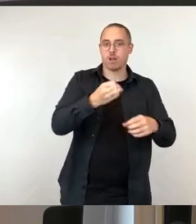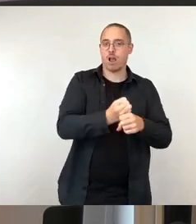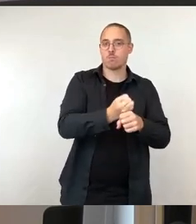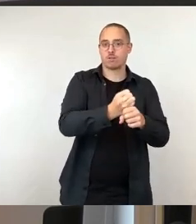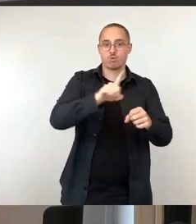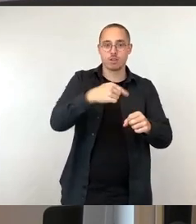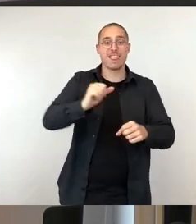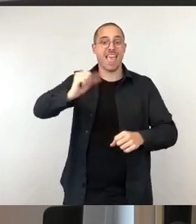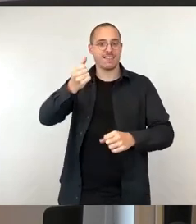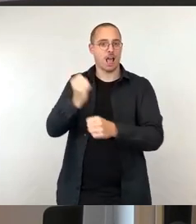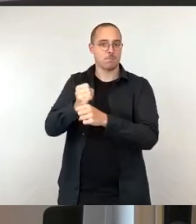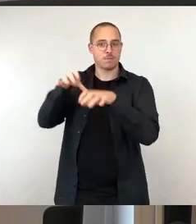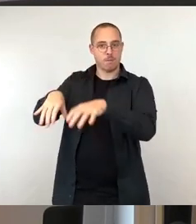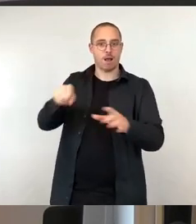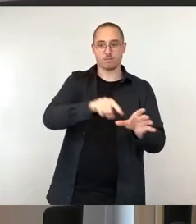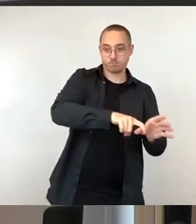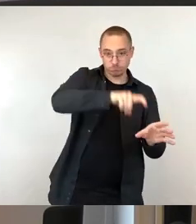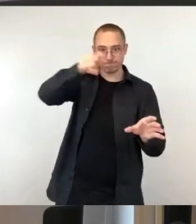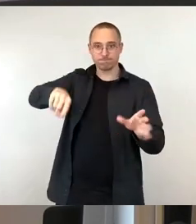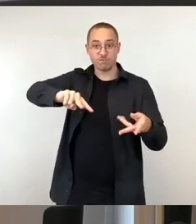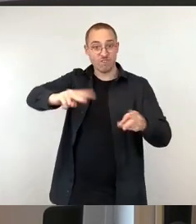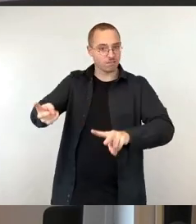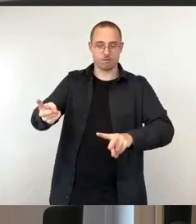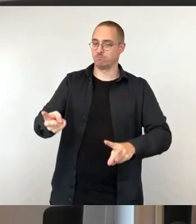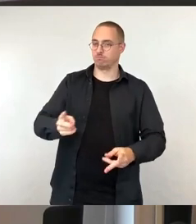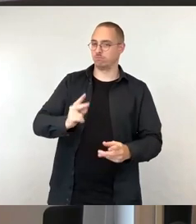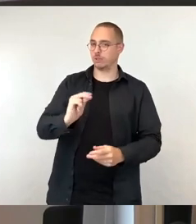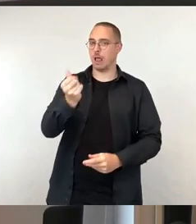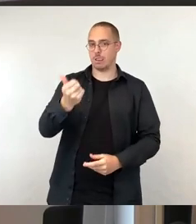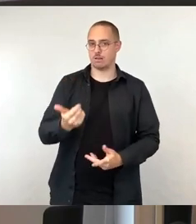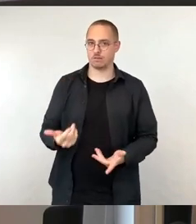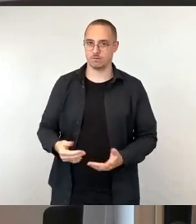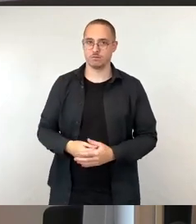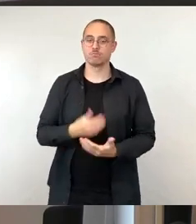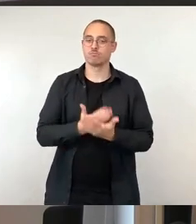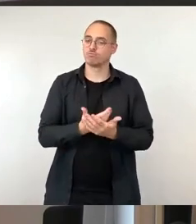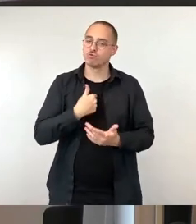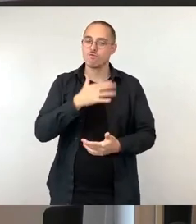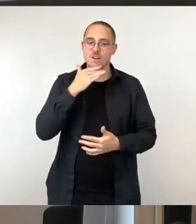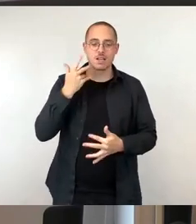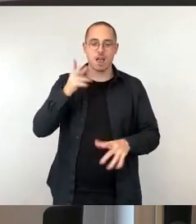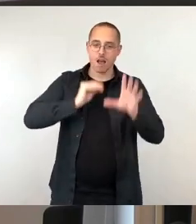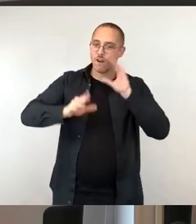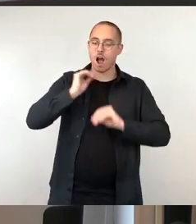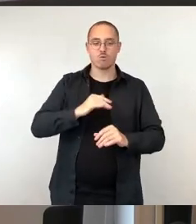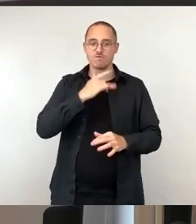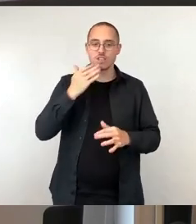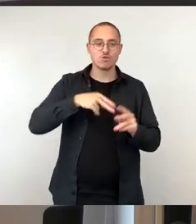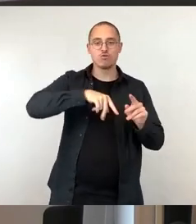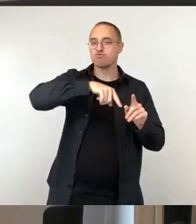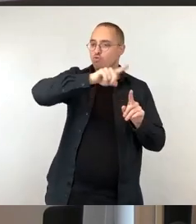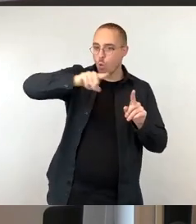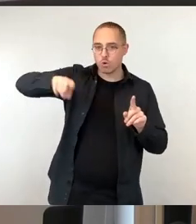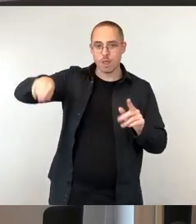so lange besteht, wurden reichliche Erfahrungen gesammelt und auch zahlreiche fundierte Studien, zum Beispiel von Sozialverbänden, zur Wirksamkeit